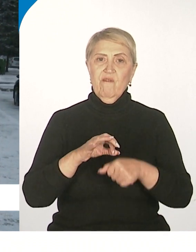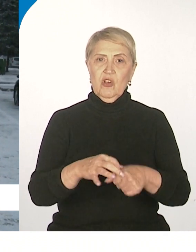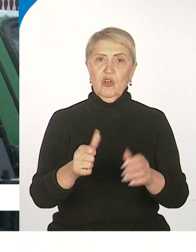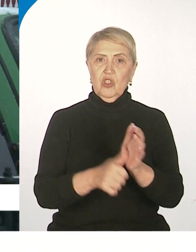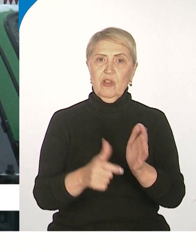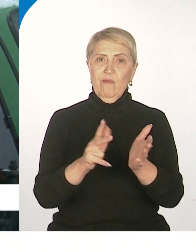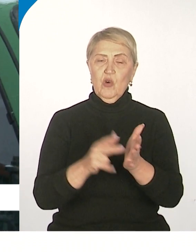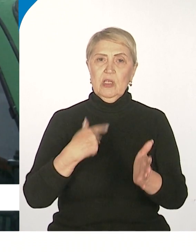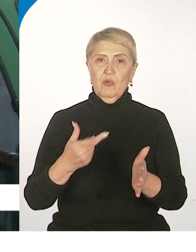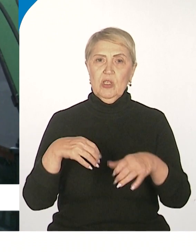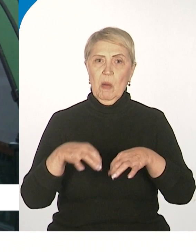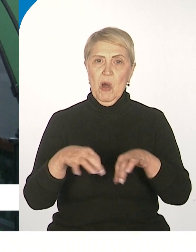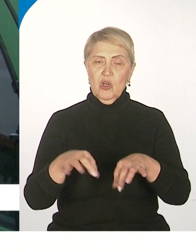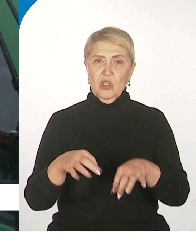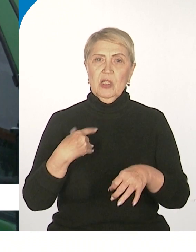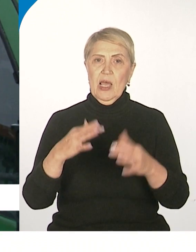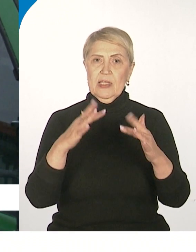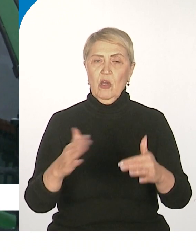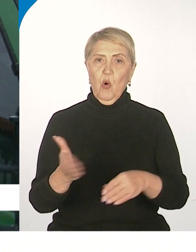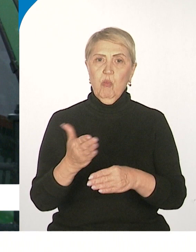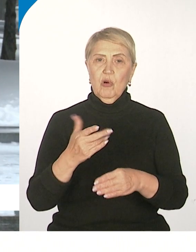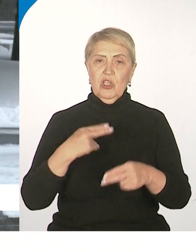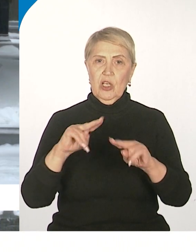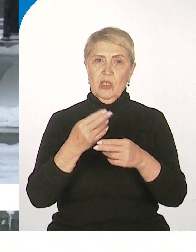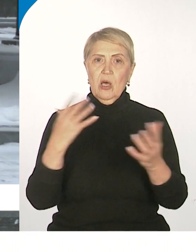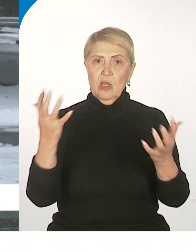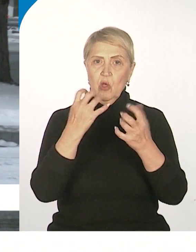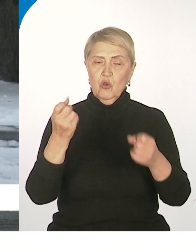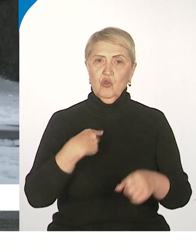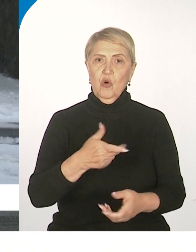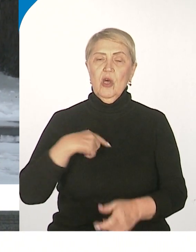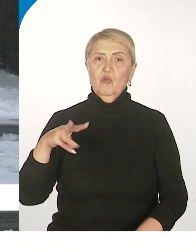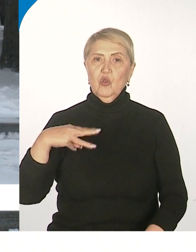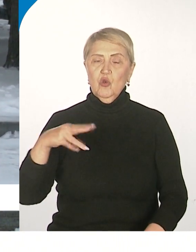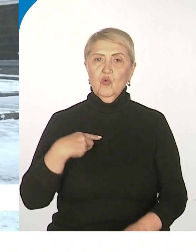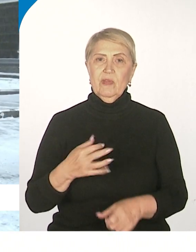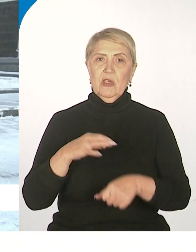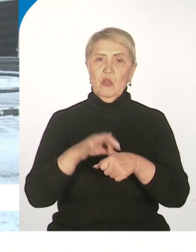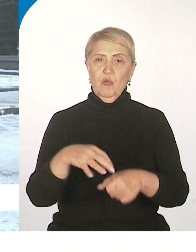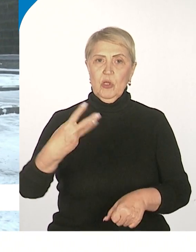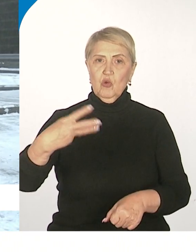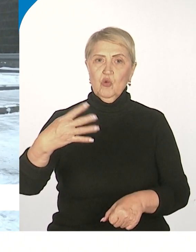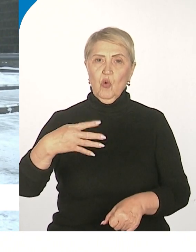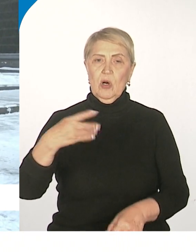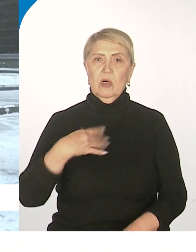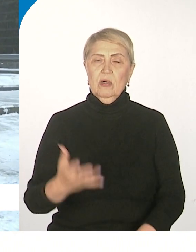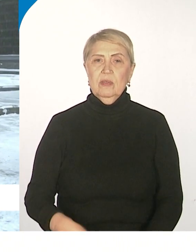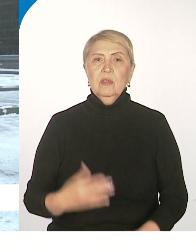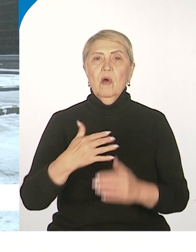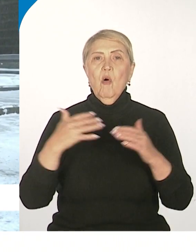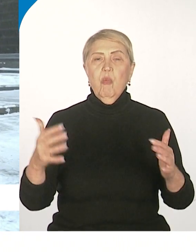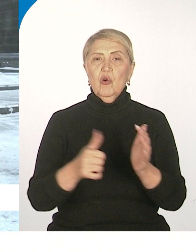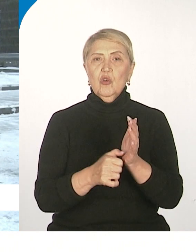единиц снегоуборочной техники. На ночное дежурство заступят около 40. За последние сутки израсходовано больше